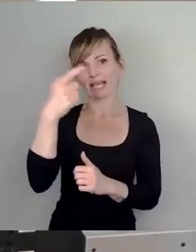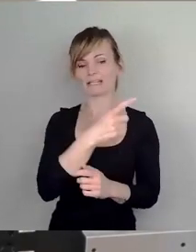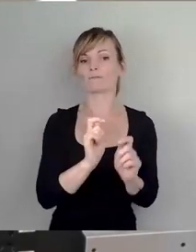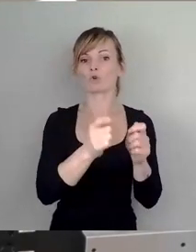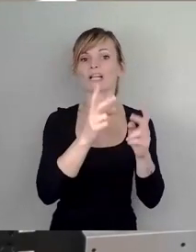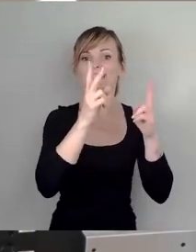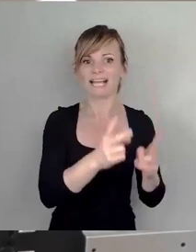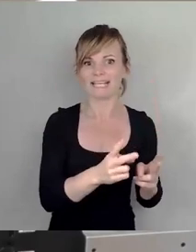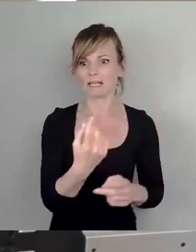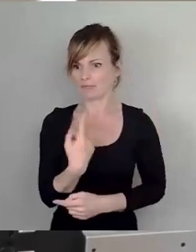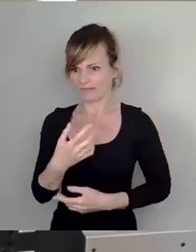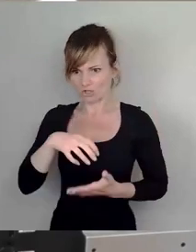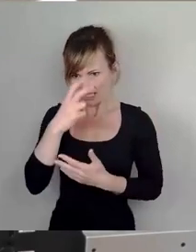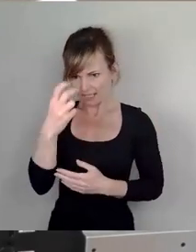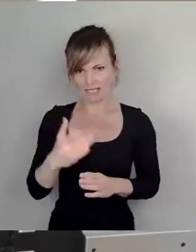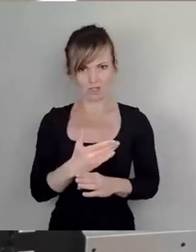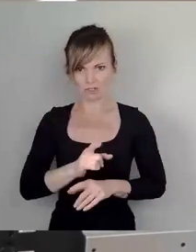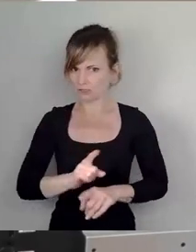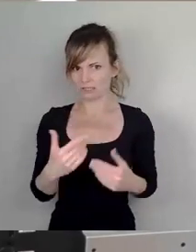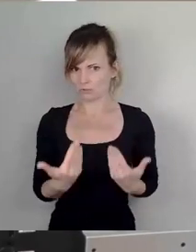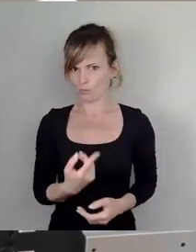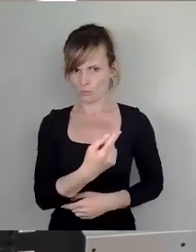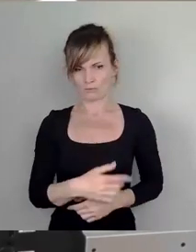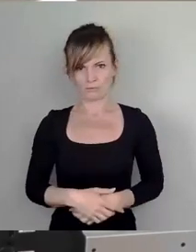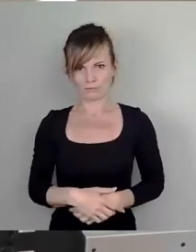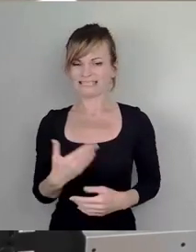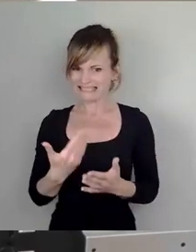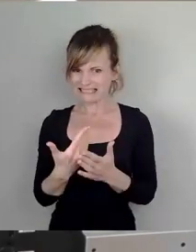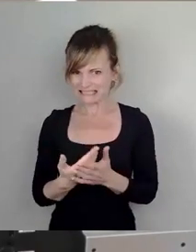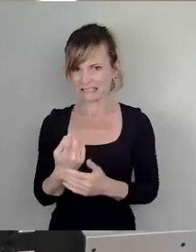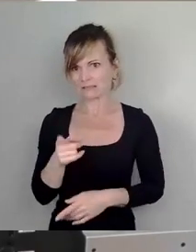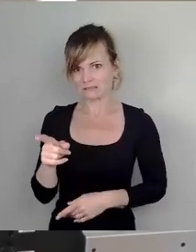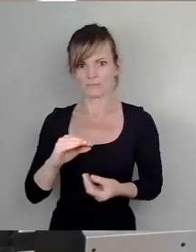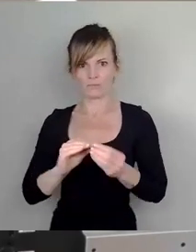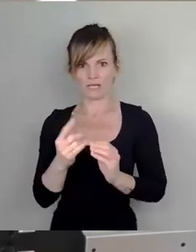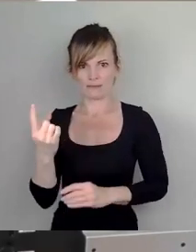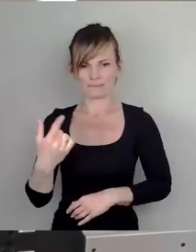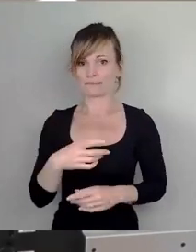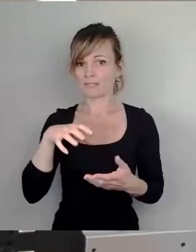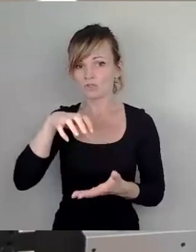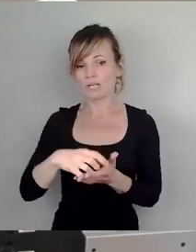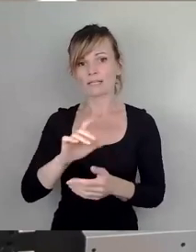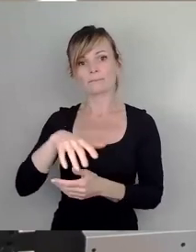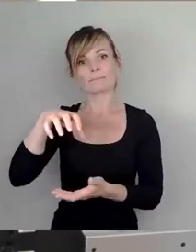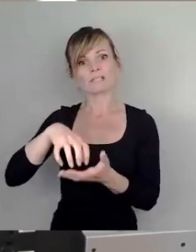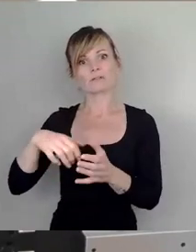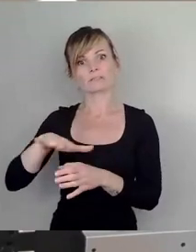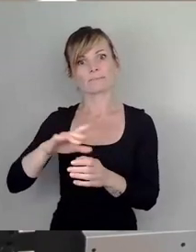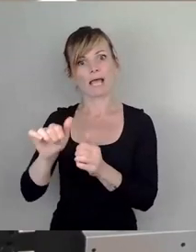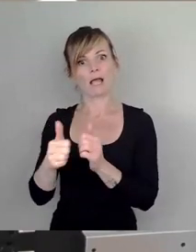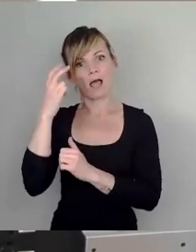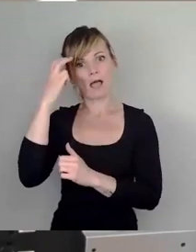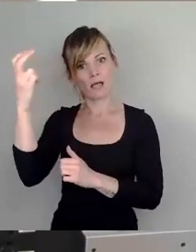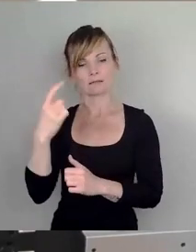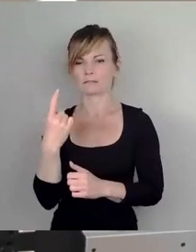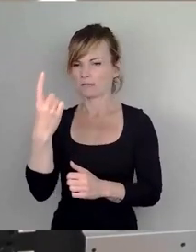entschieden. Und das ist aus meiner Sicht auch das Grundübel an dieser Stelle, weil der Stadtbezirksbeirat stellt sich auf die Hinterbeine. Obwohl er